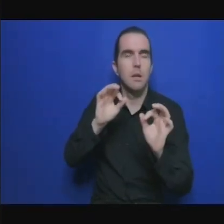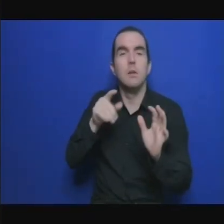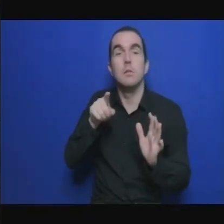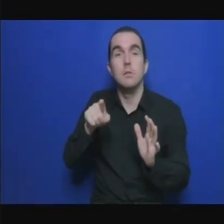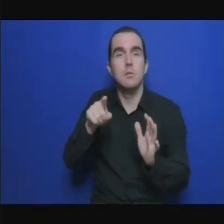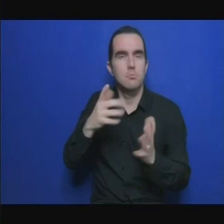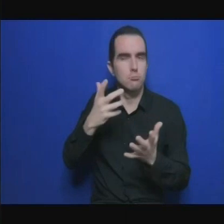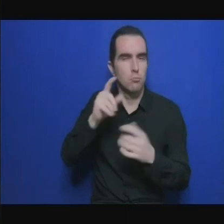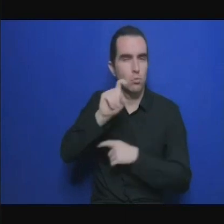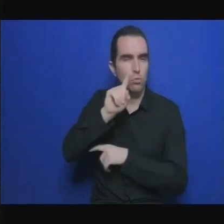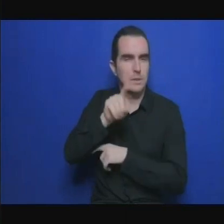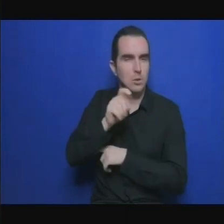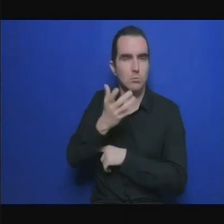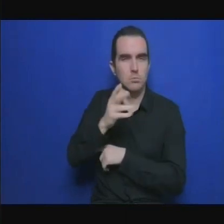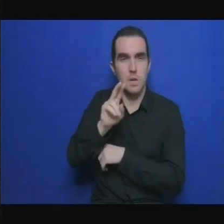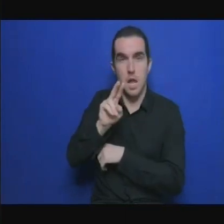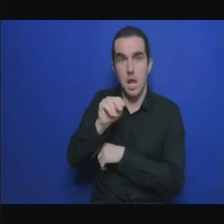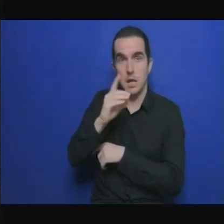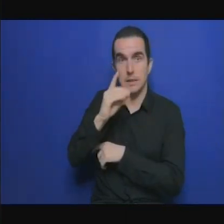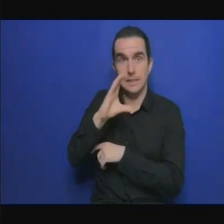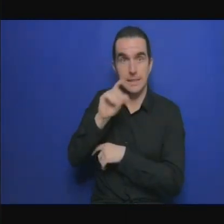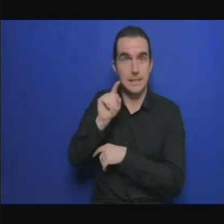faut que le gouvernement puisse